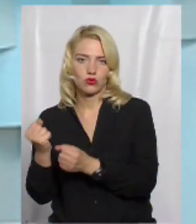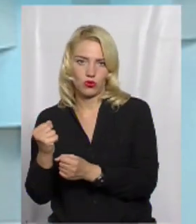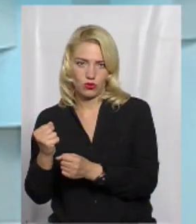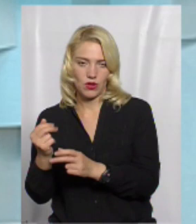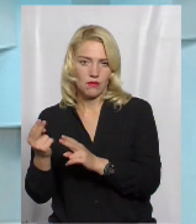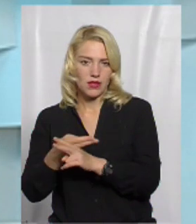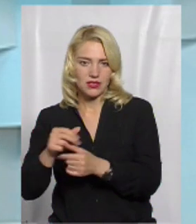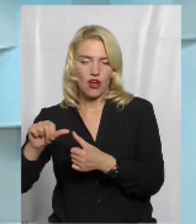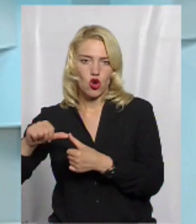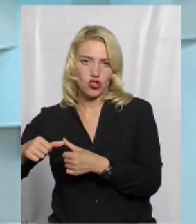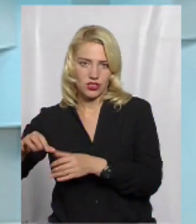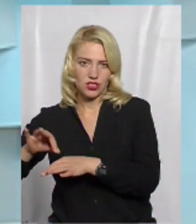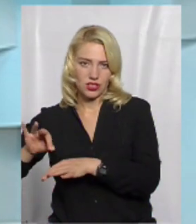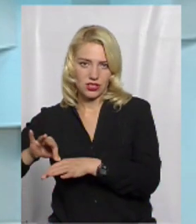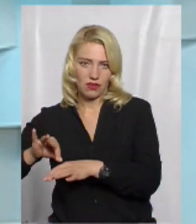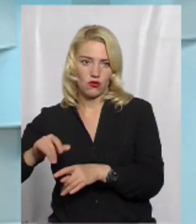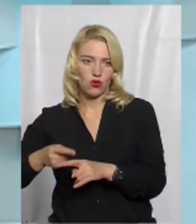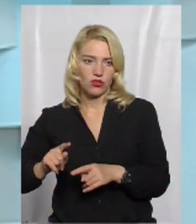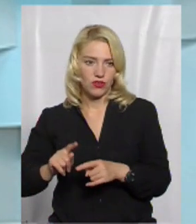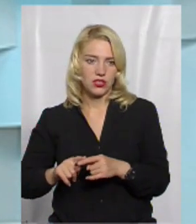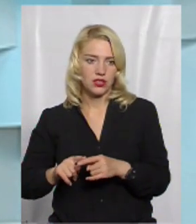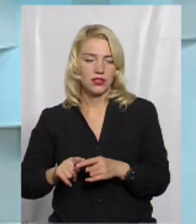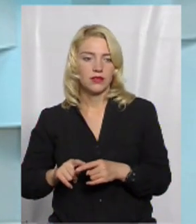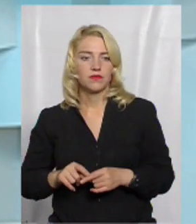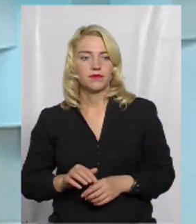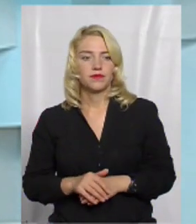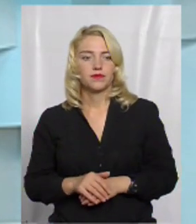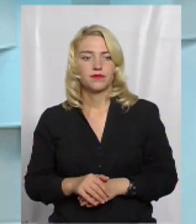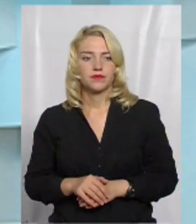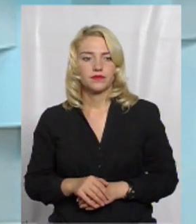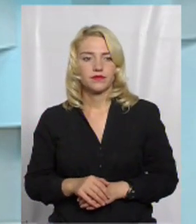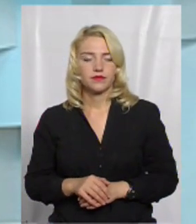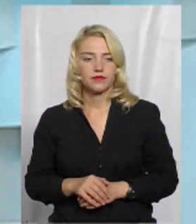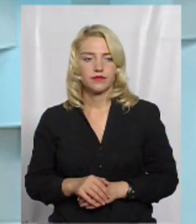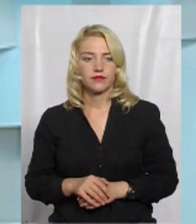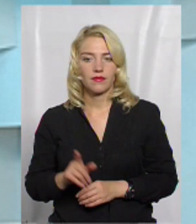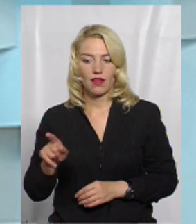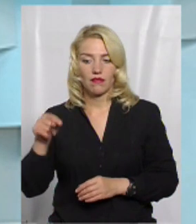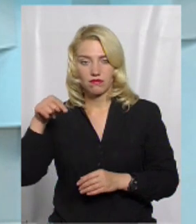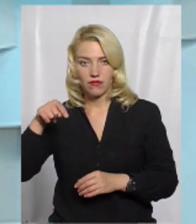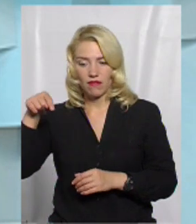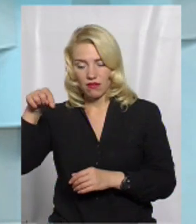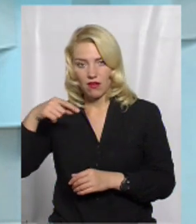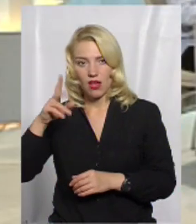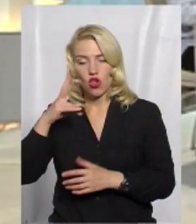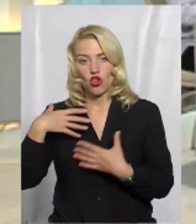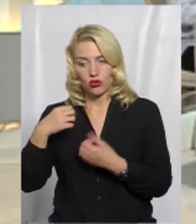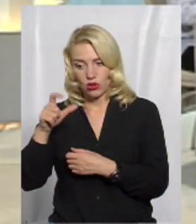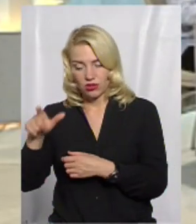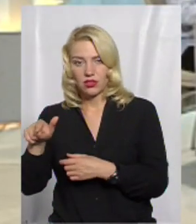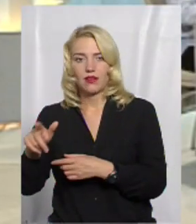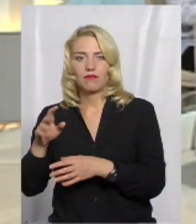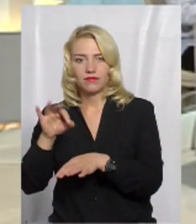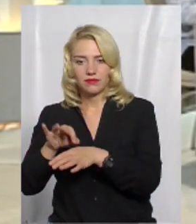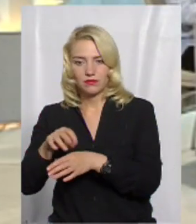хронічних хвороб, або імунокомпетентний стан хороший в дитини. Тому щеплюватись